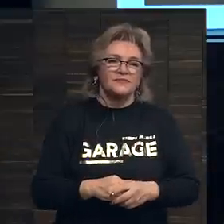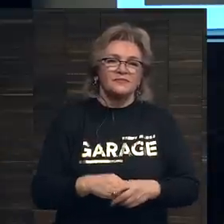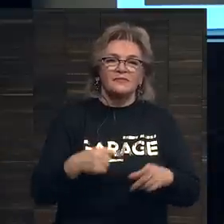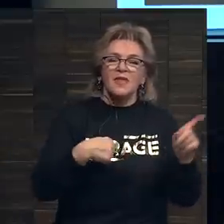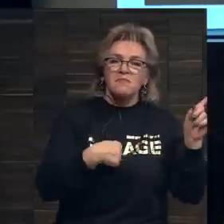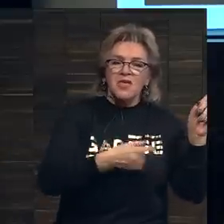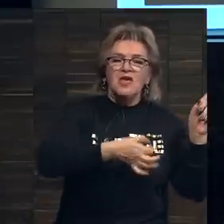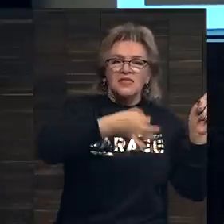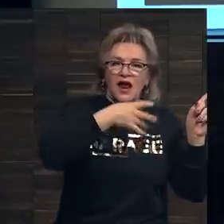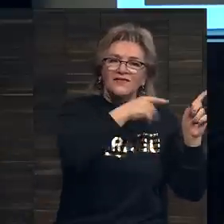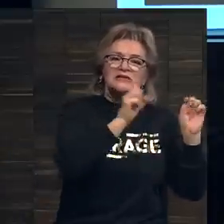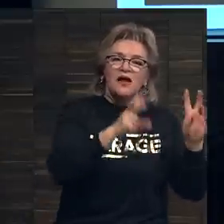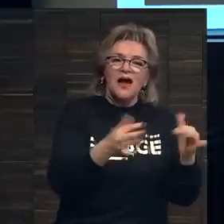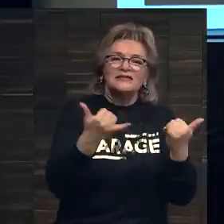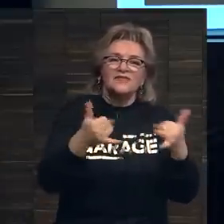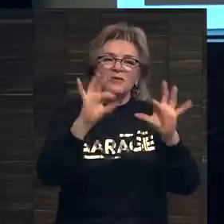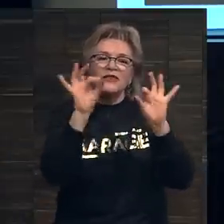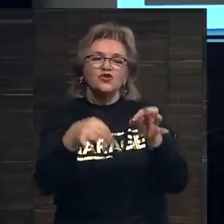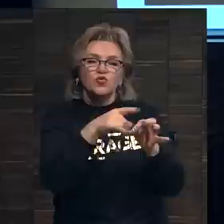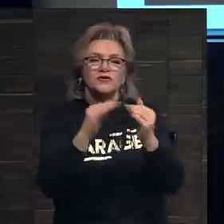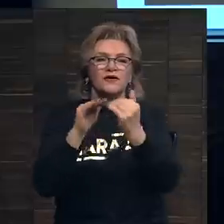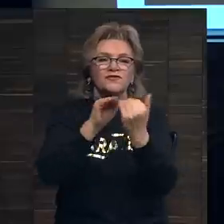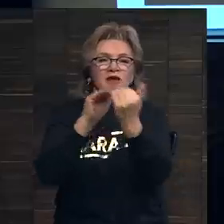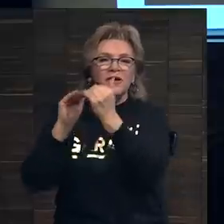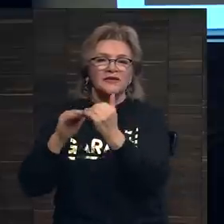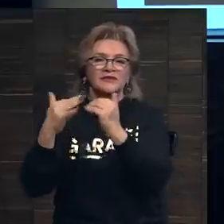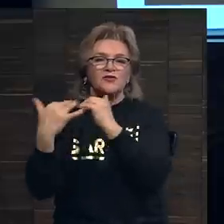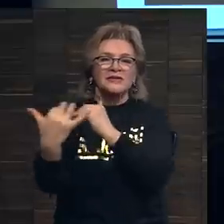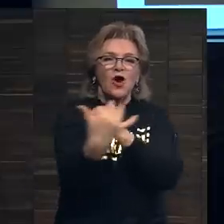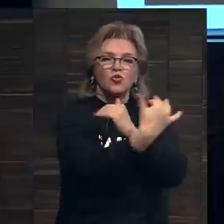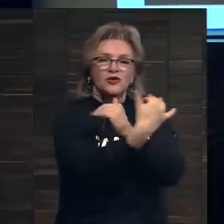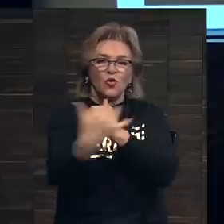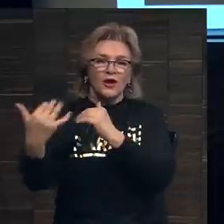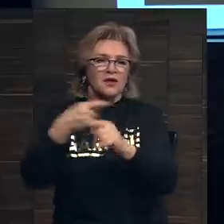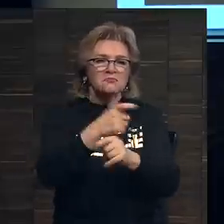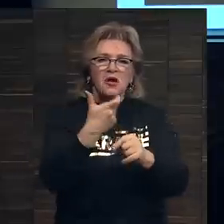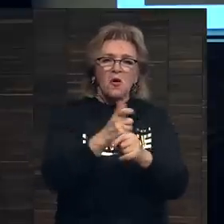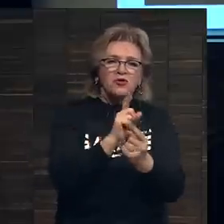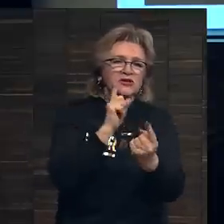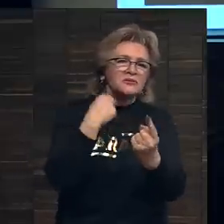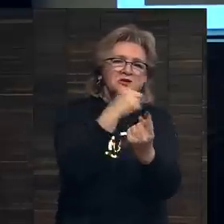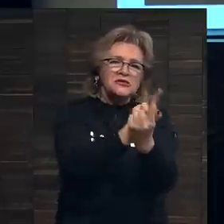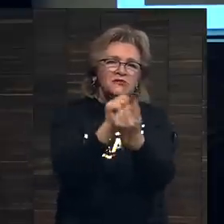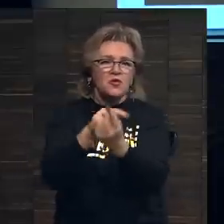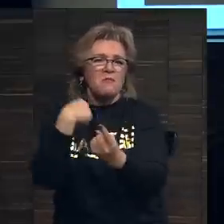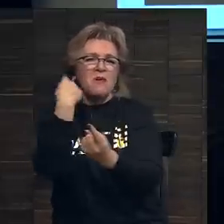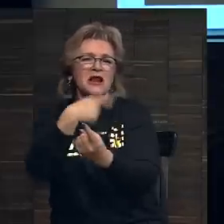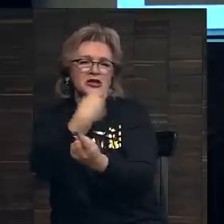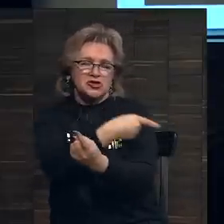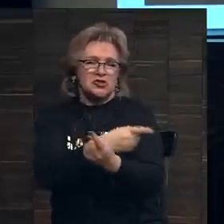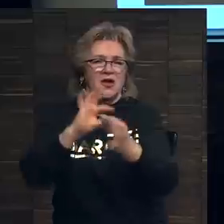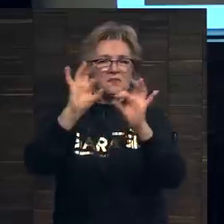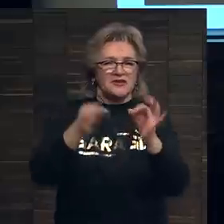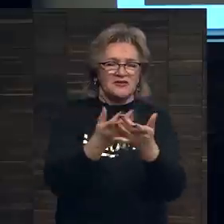Мне нравится то, как современное искусство взаимодействует с аудиторией. Это очень индивидуальное личное произведение